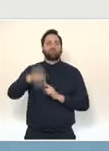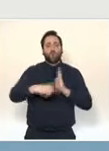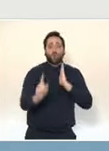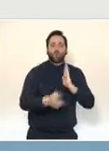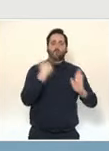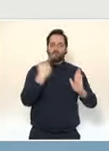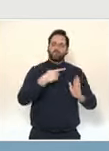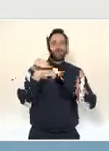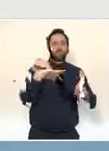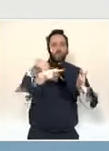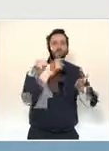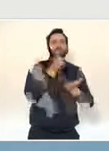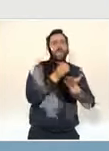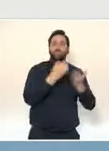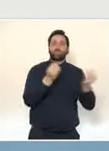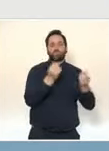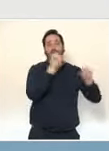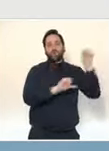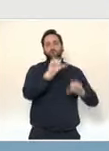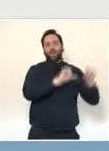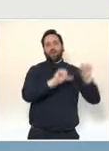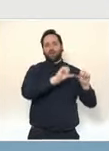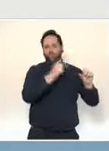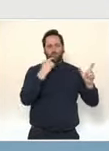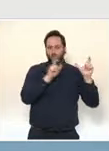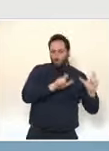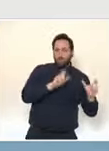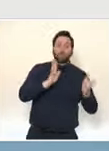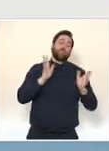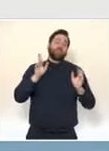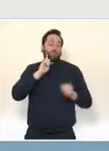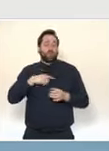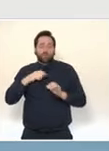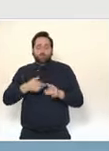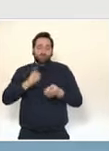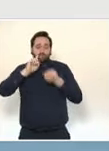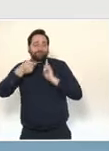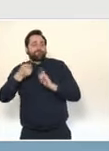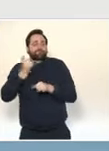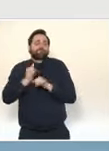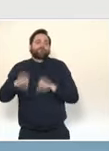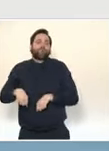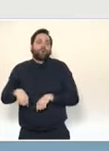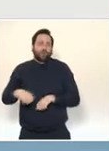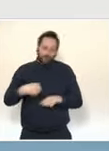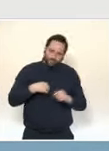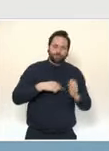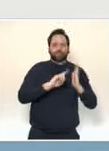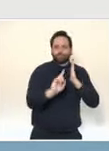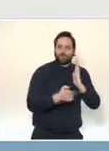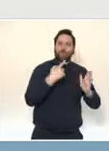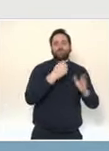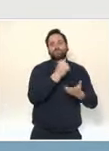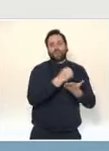des faux positifs avec les autotests, et surtout, et également, pour qu'on maintienne notre outil de suivi diagnostique et de l